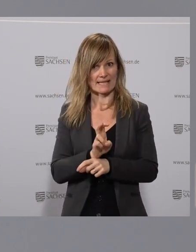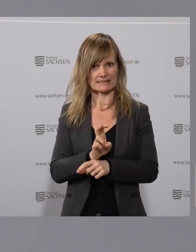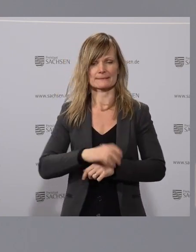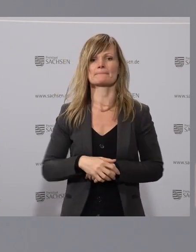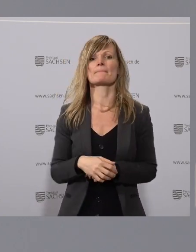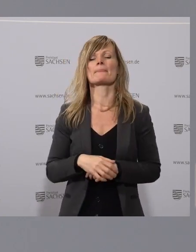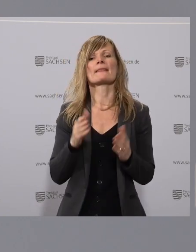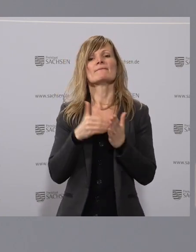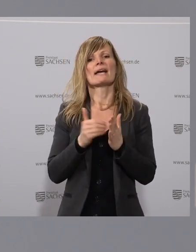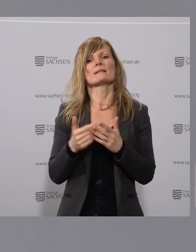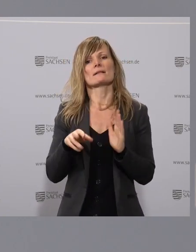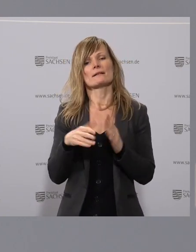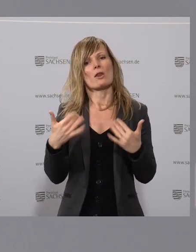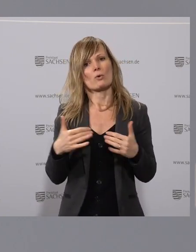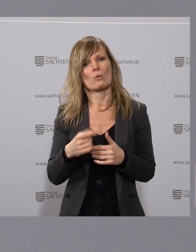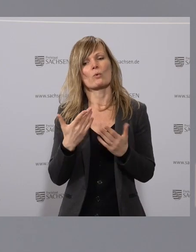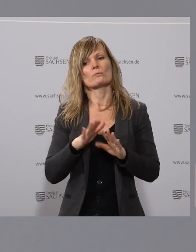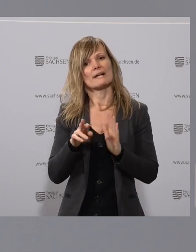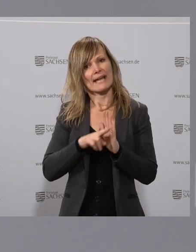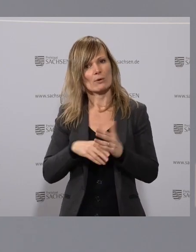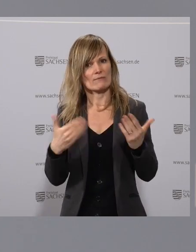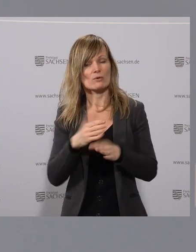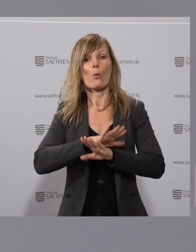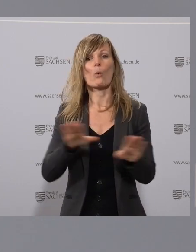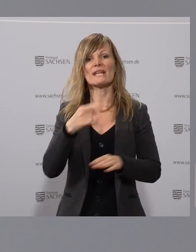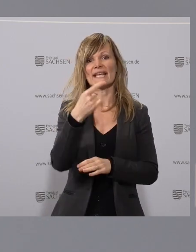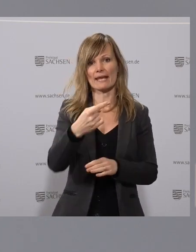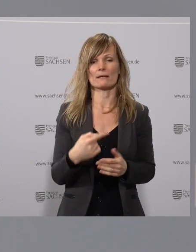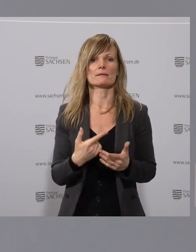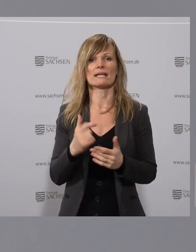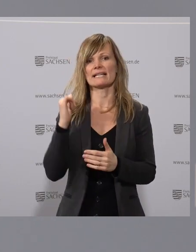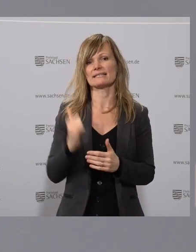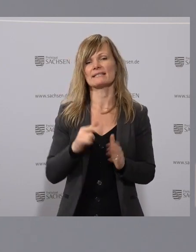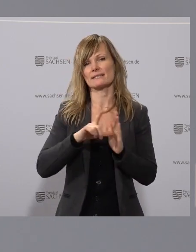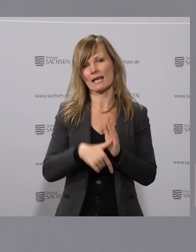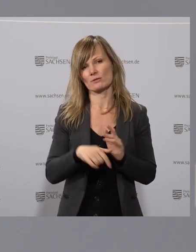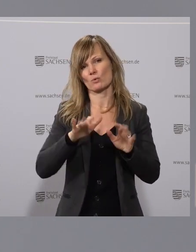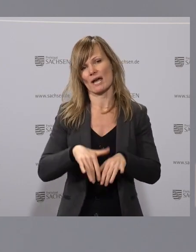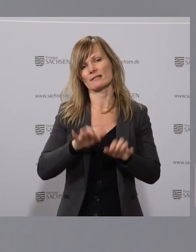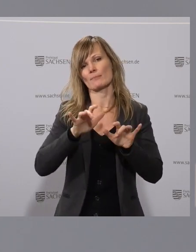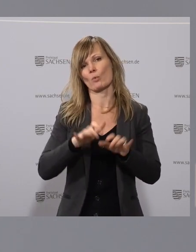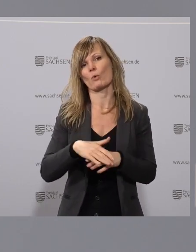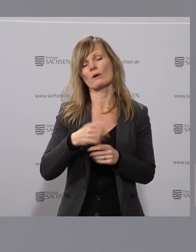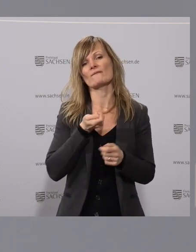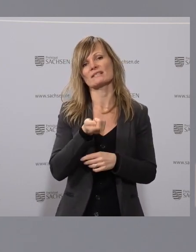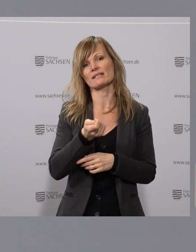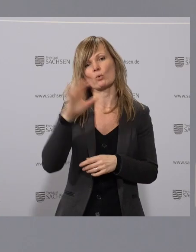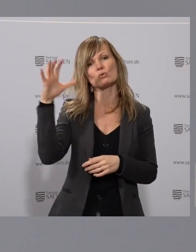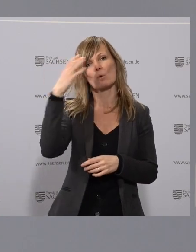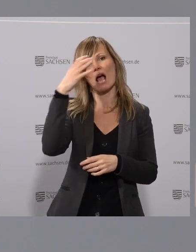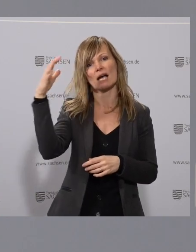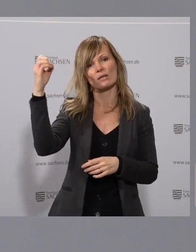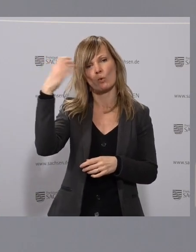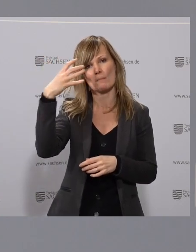haben, und das sind die Lockerungen ohne G. Das ist für den Bereich Dienstleistung, Reisebüros, Versicherung, Solarien, Kirchen,